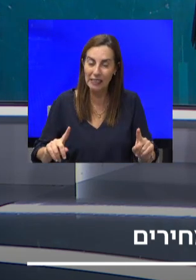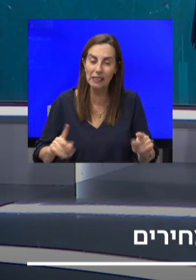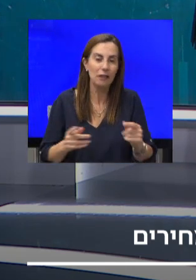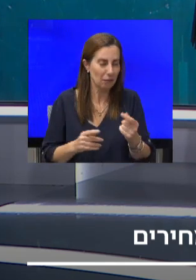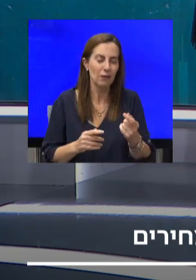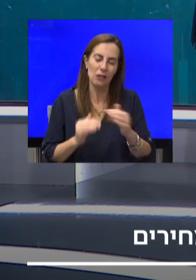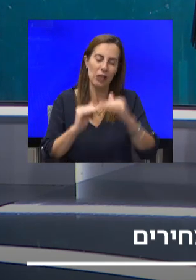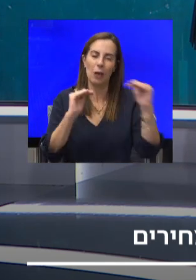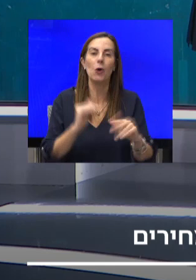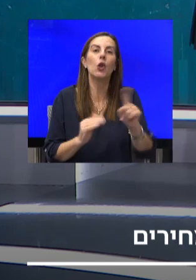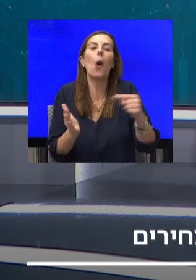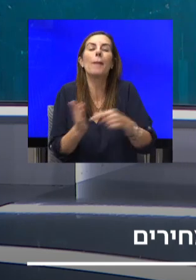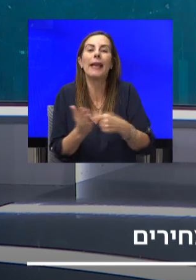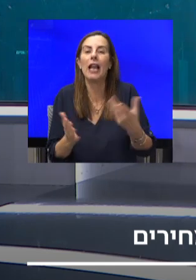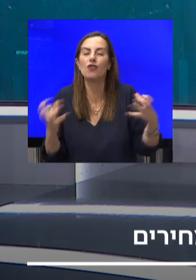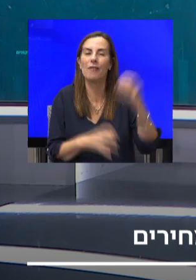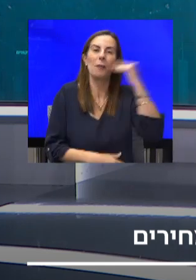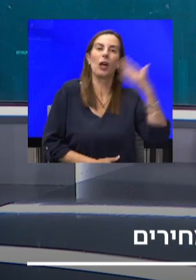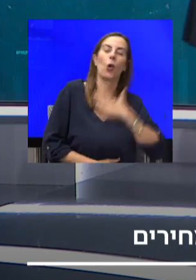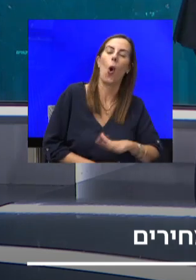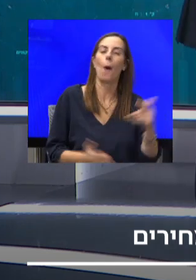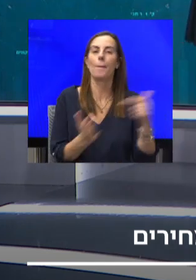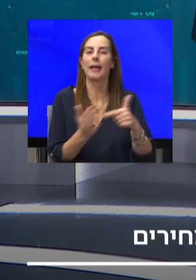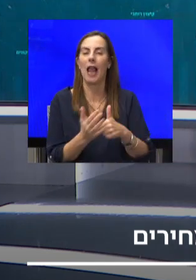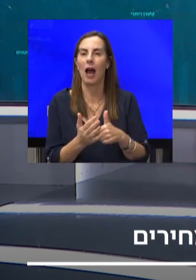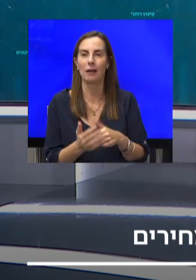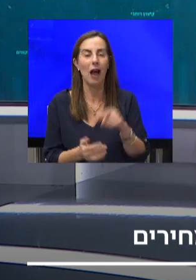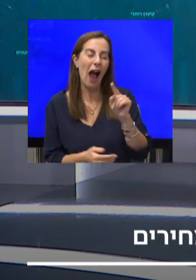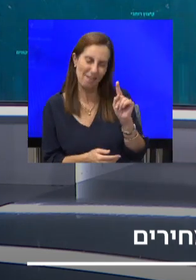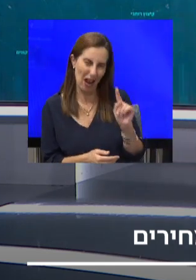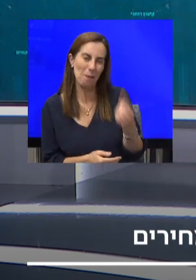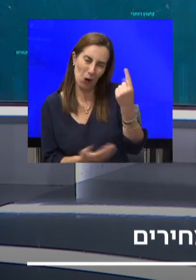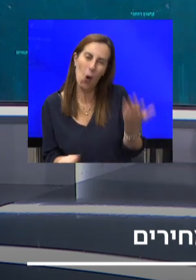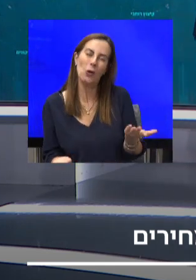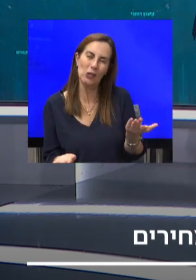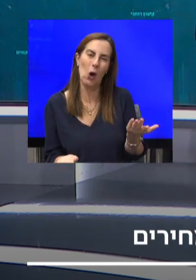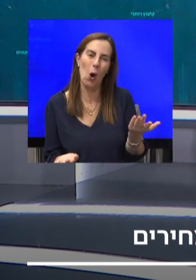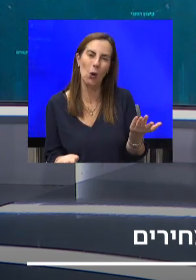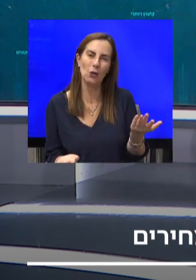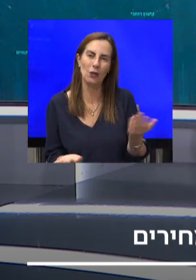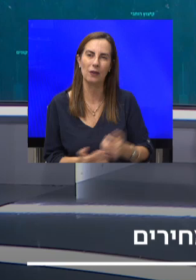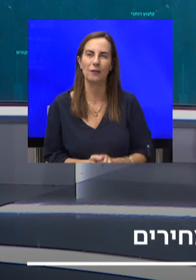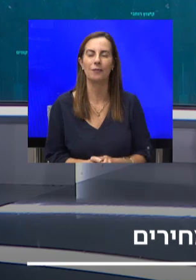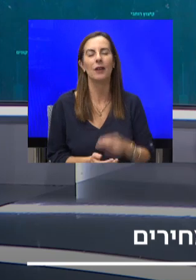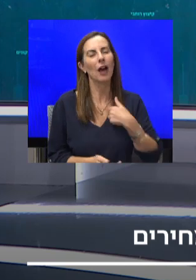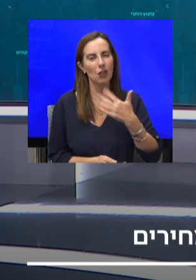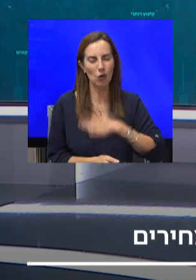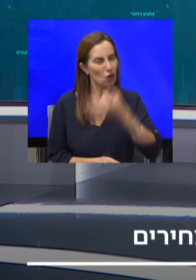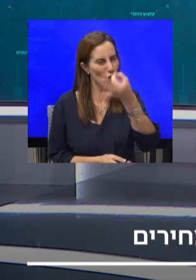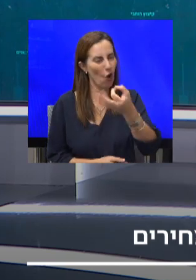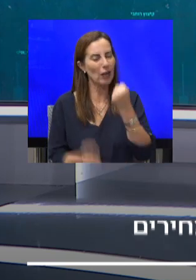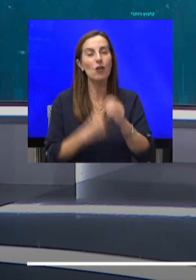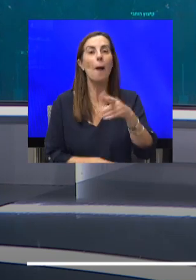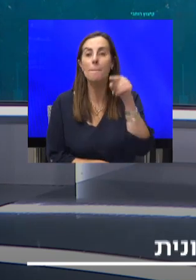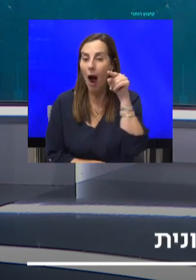ששברון רוצה, או בגלל שנובל לא אבל בכל זאת, עודי, עודי, עודי, תרשי לי בכל זאת להקשות עליך. מה אתם כרגולת או כמשרד